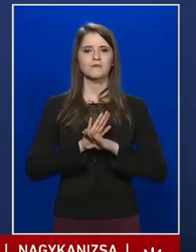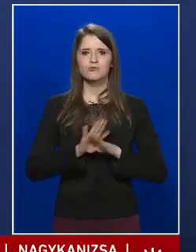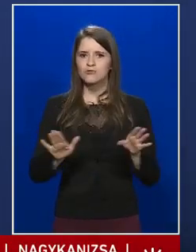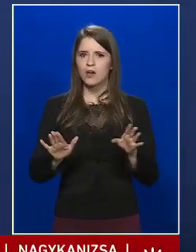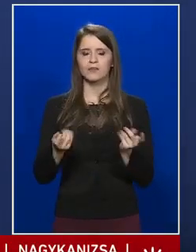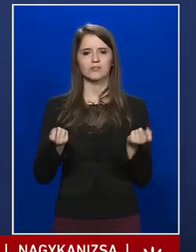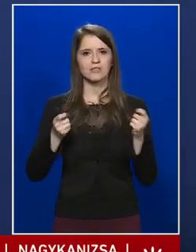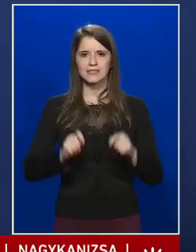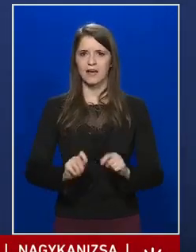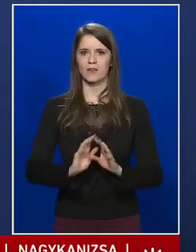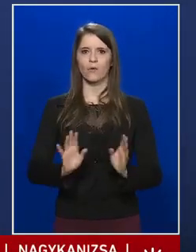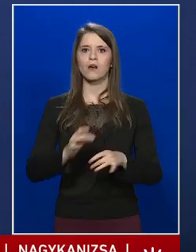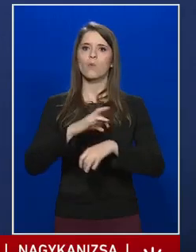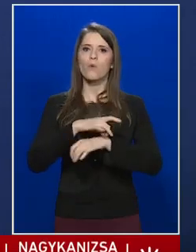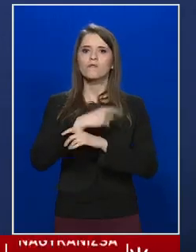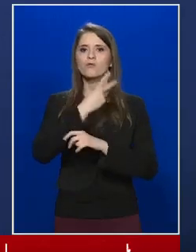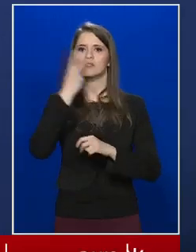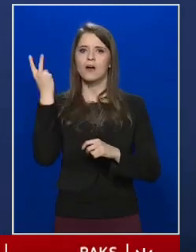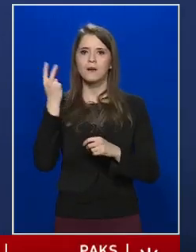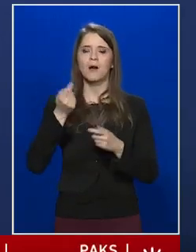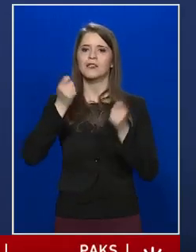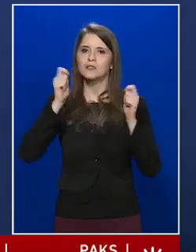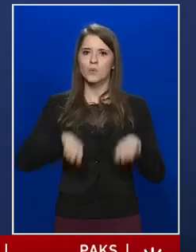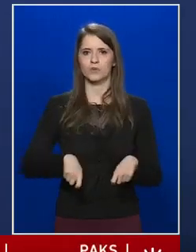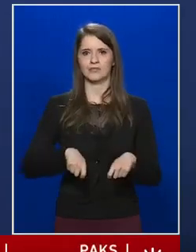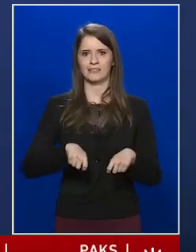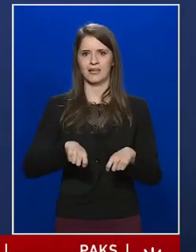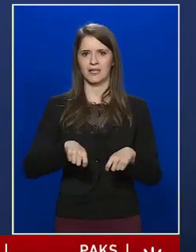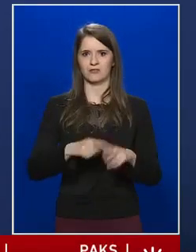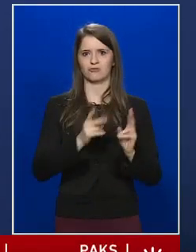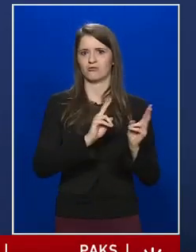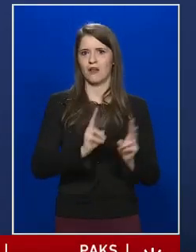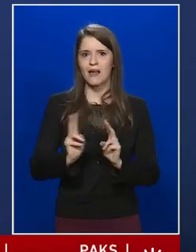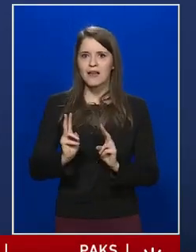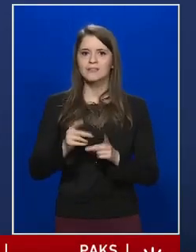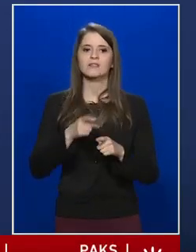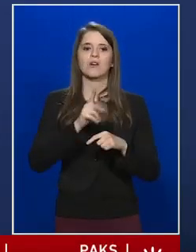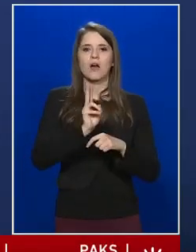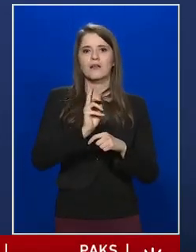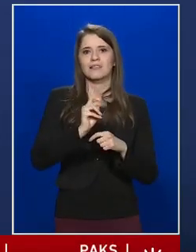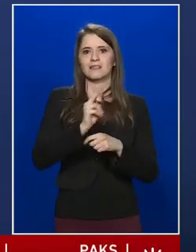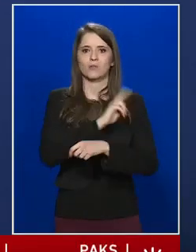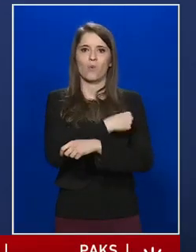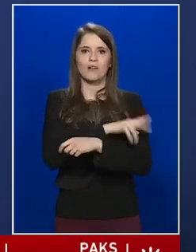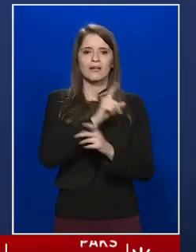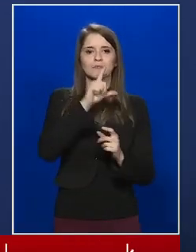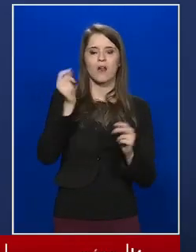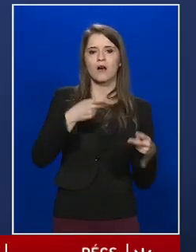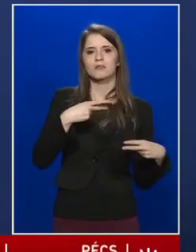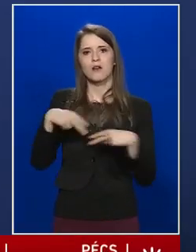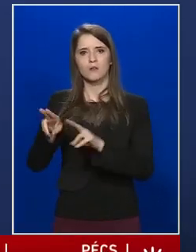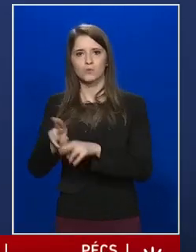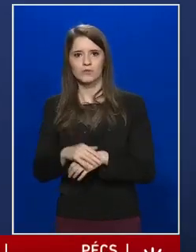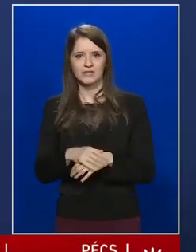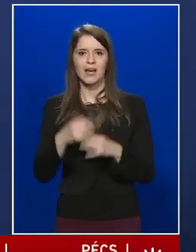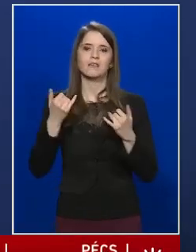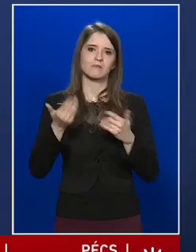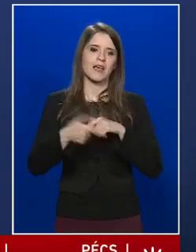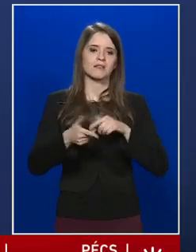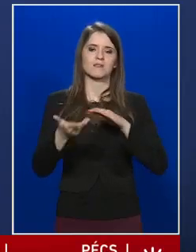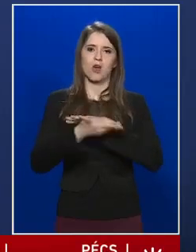orvosszakmai döntés képezhette a kórházból elbocsájtásnak az alapját, és ma is